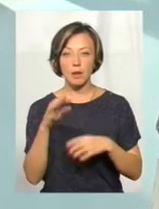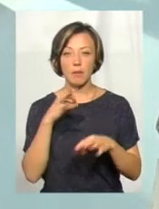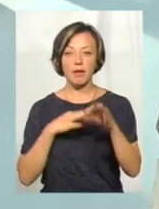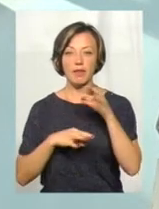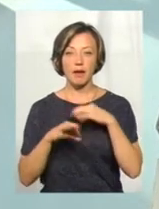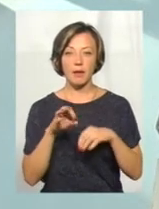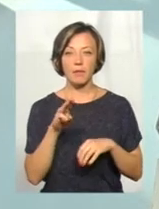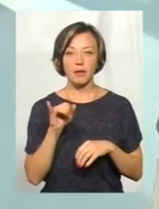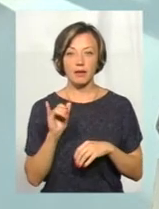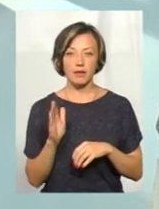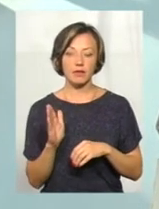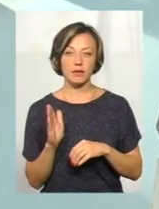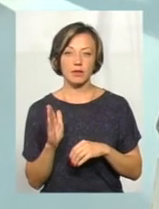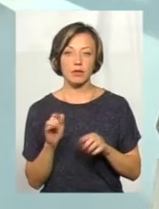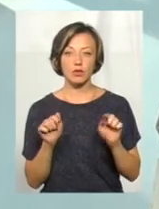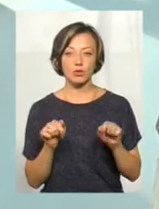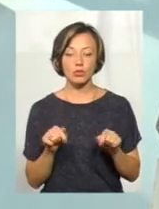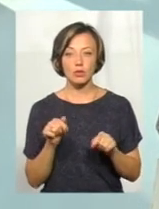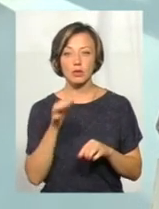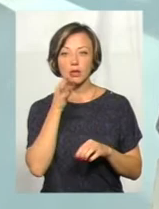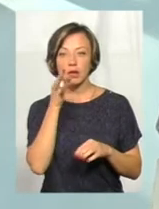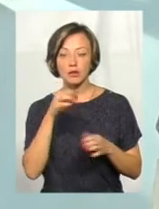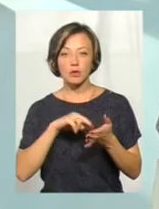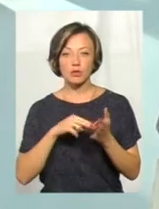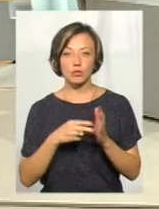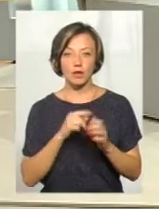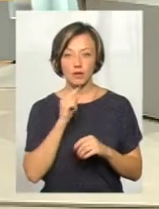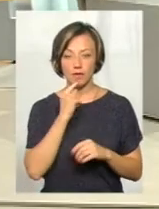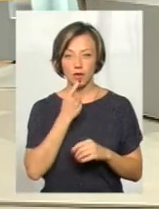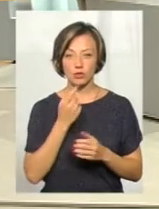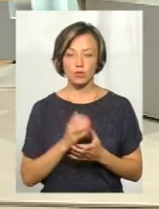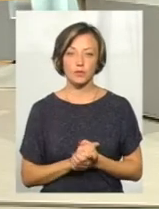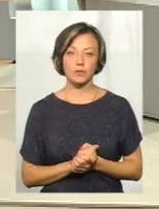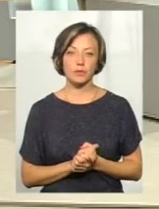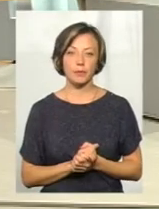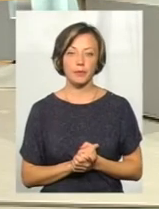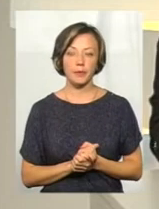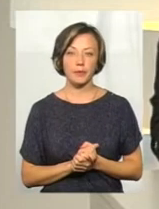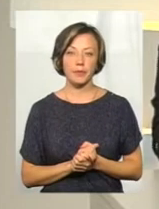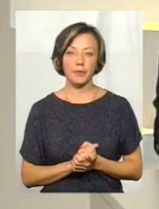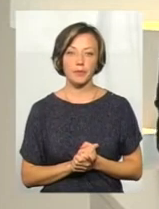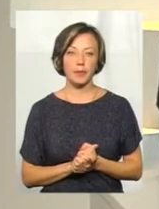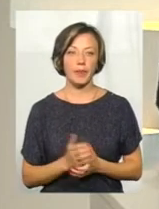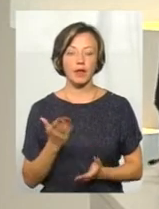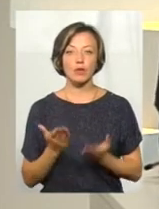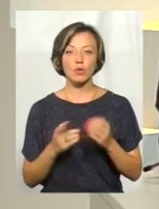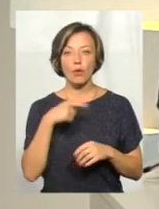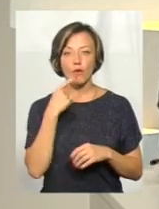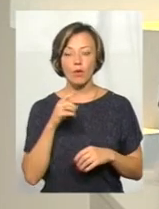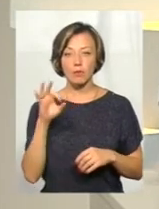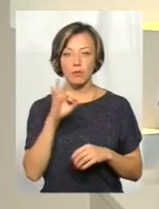тут спрогнозувати важко. А якщо ми говоримо про цей